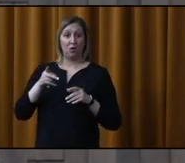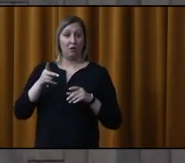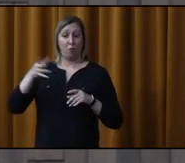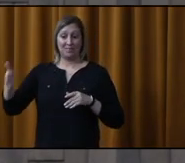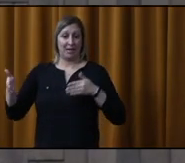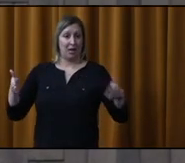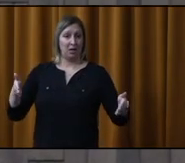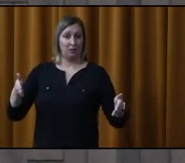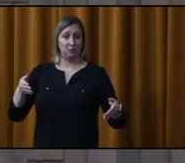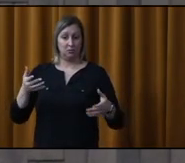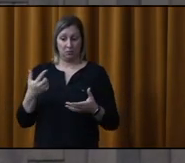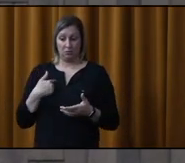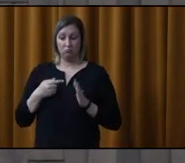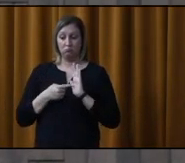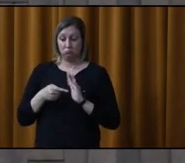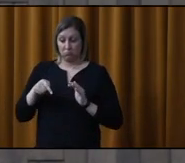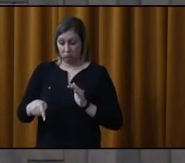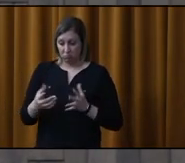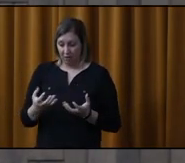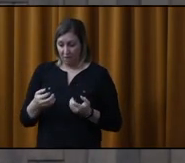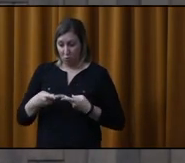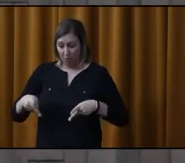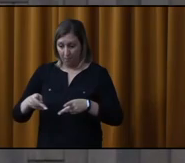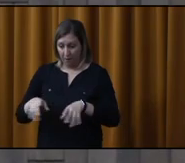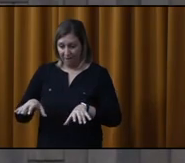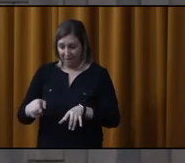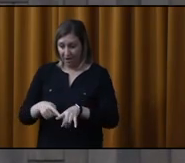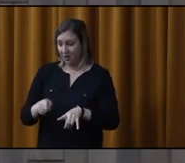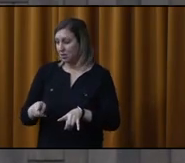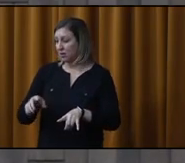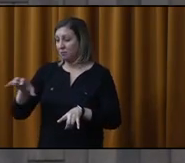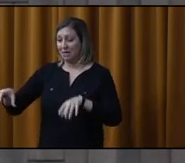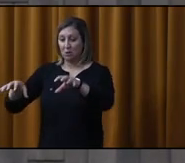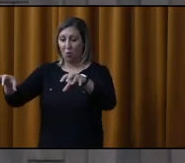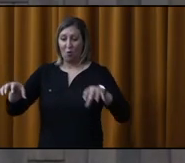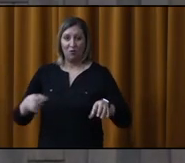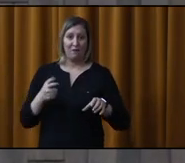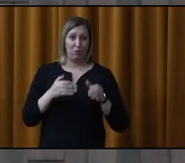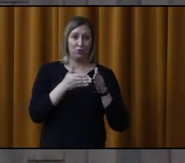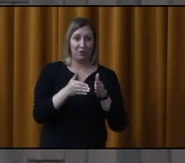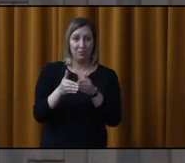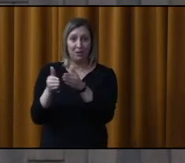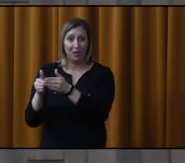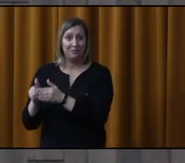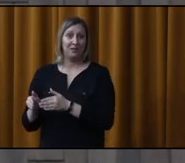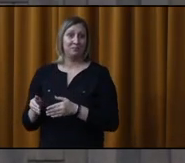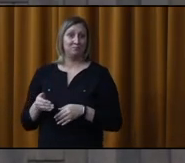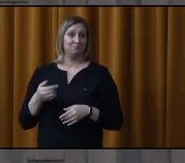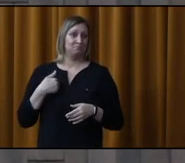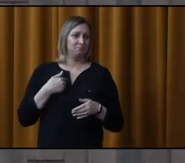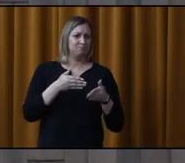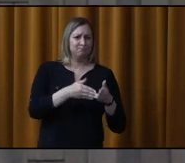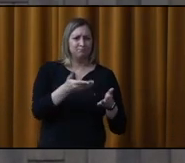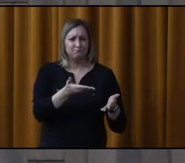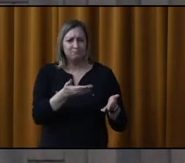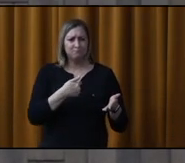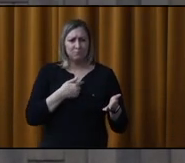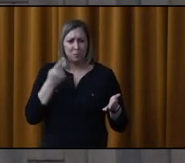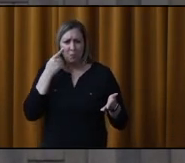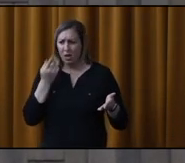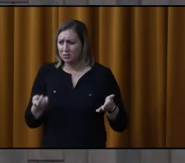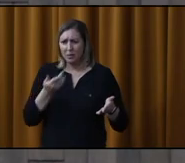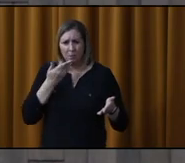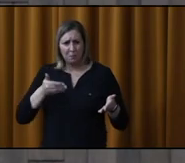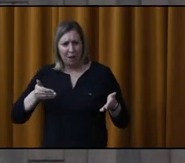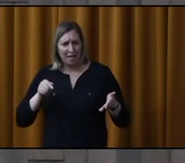d'un secteur qui est visé. Puis là, ça va être d'initiative populaire. Donc, les citoyens vont être invités à nous dire, nous, on pense